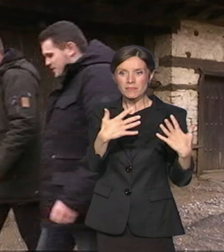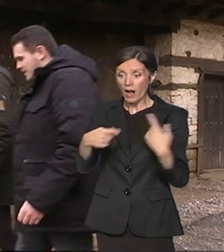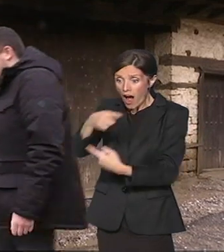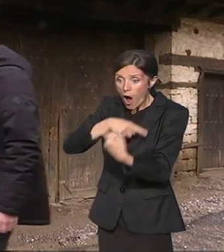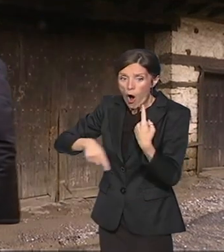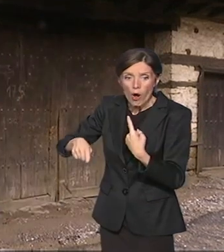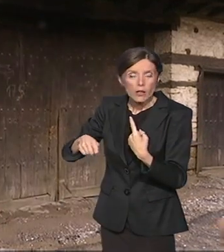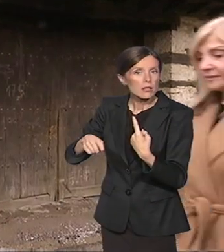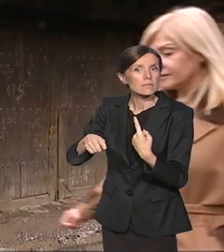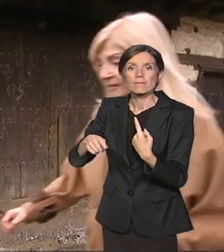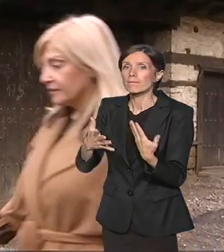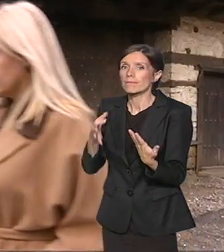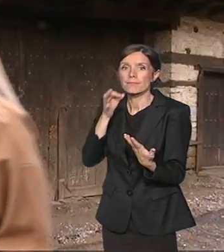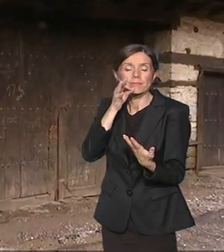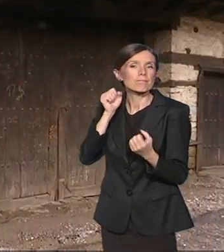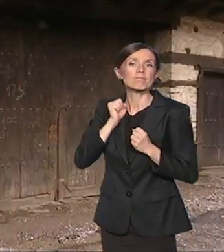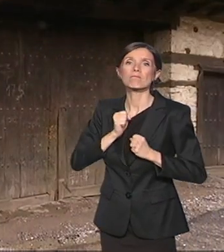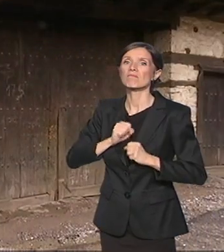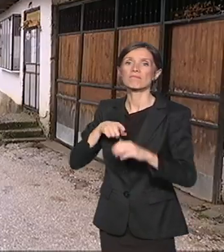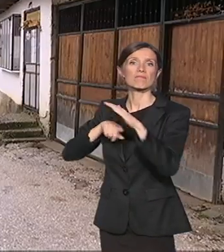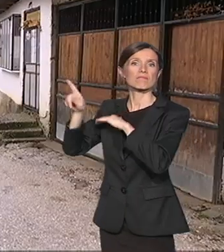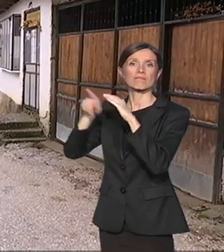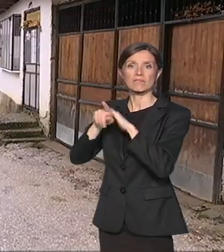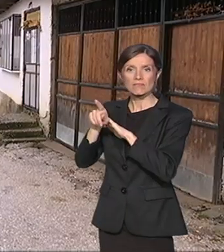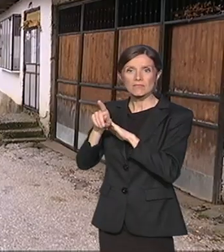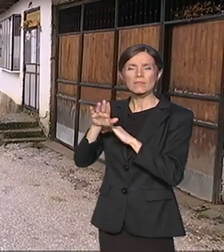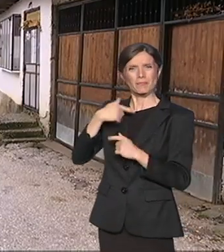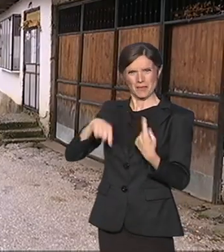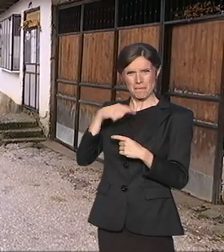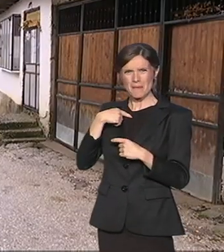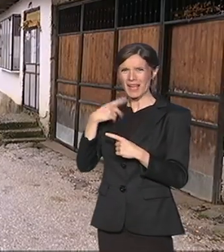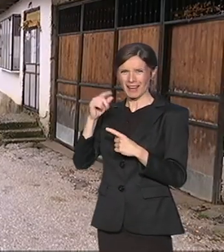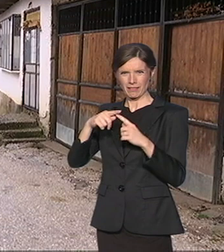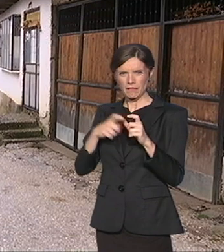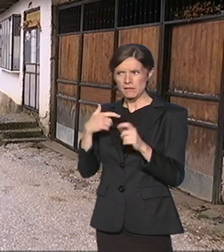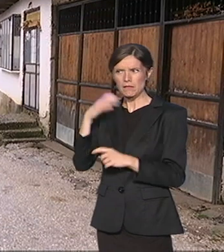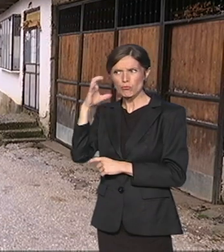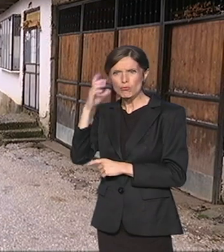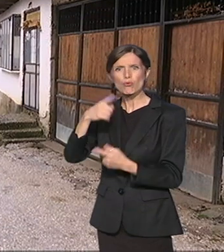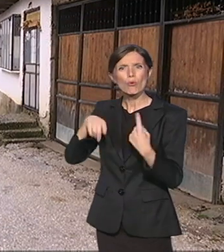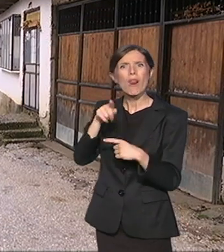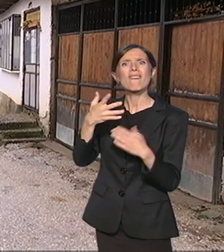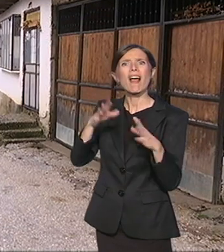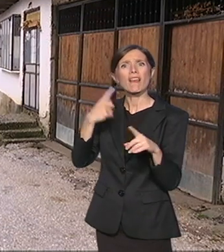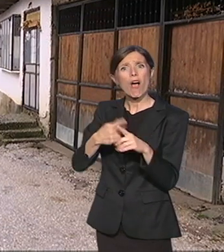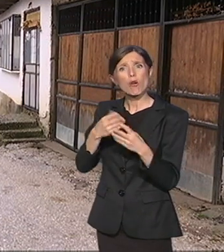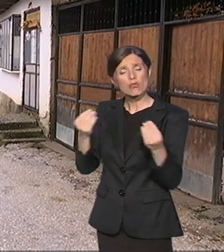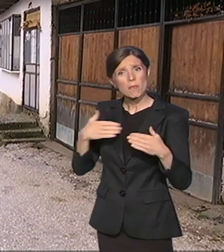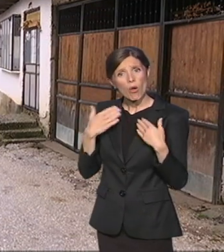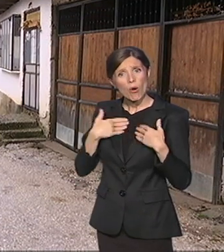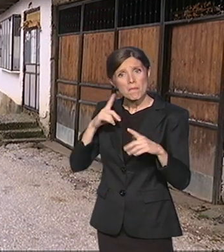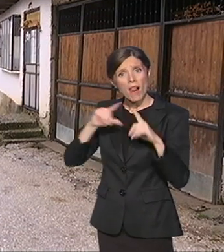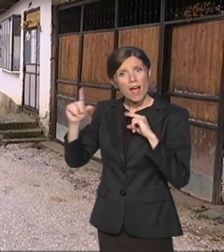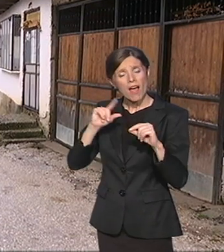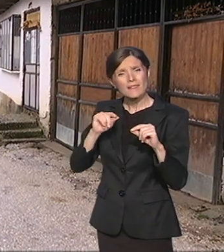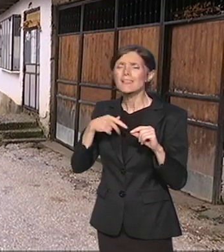Tragom objave da mladi iz ovog mesta ipak nevoljno odlaze, posetili smo veliku hoću. Da čujemo one koji su ostali.